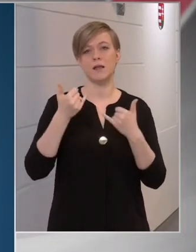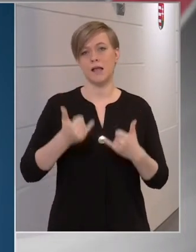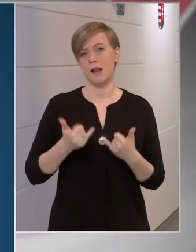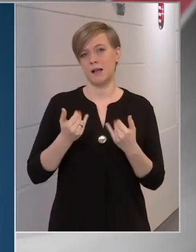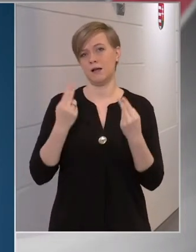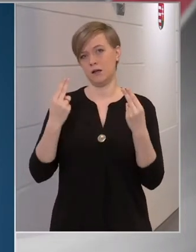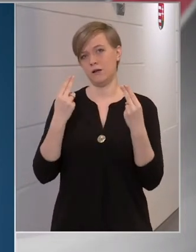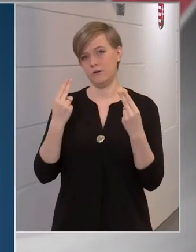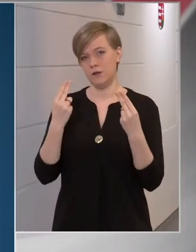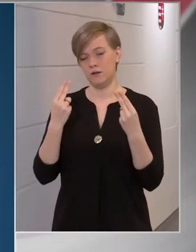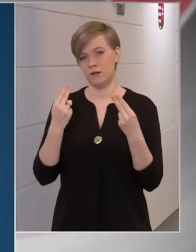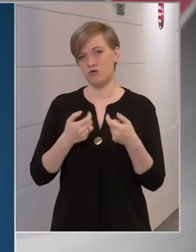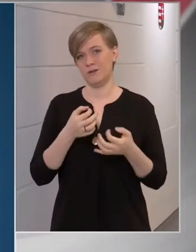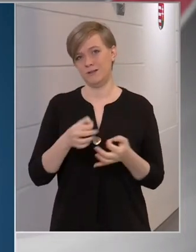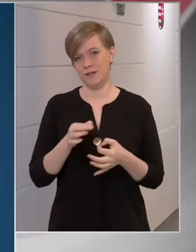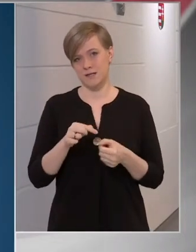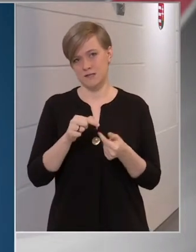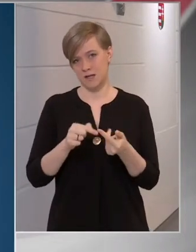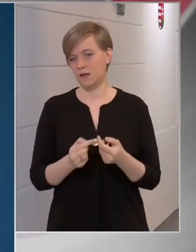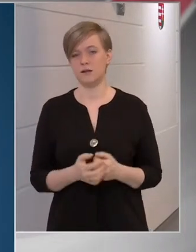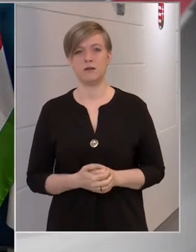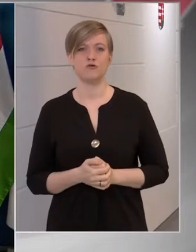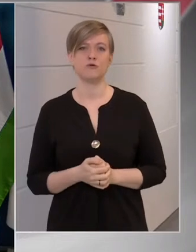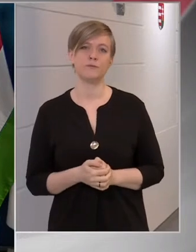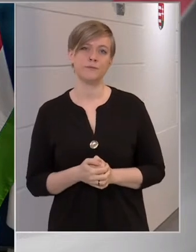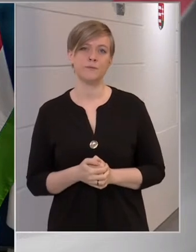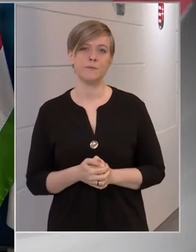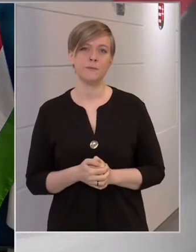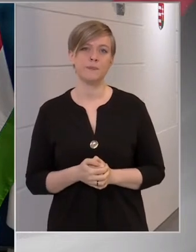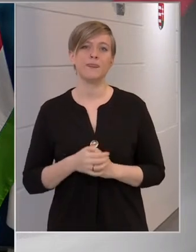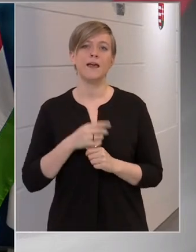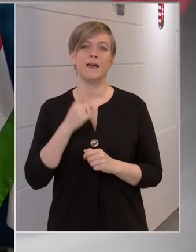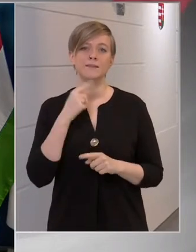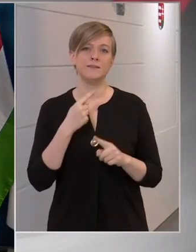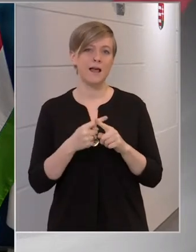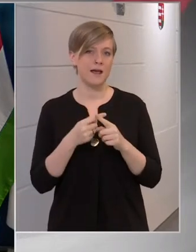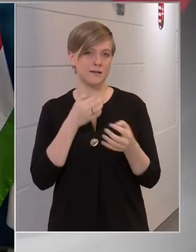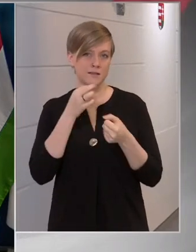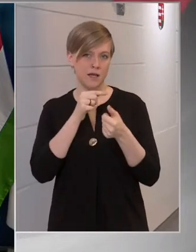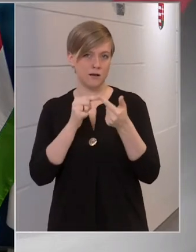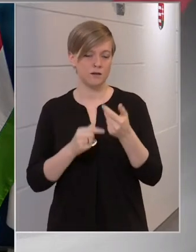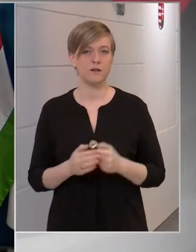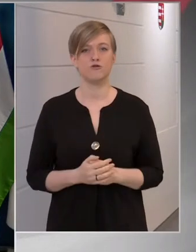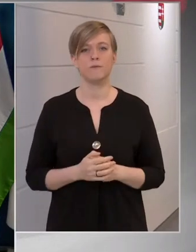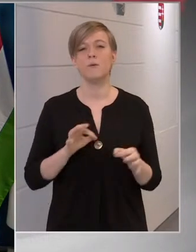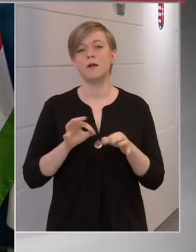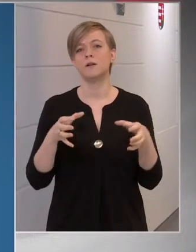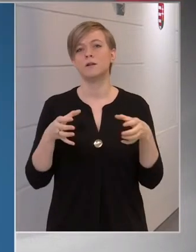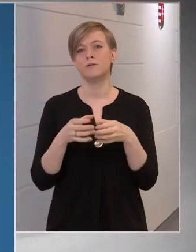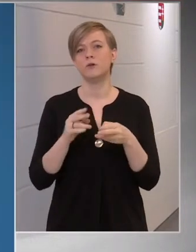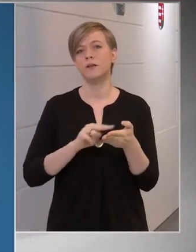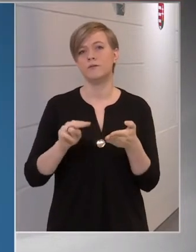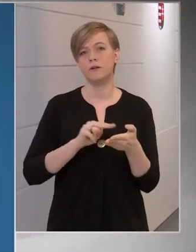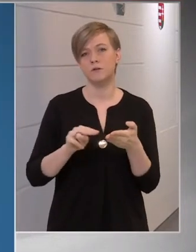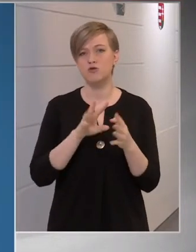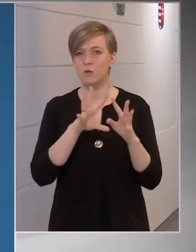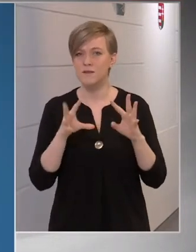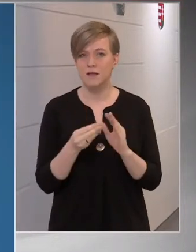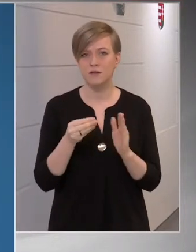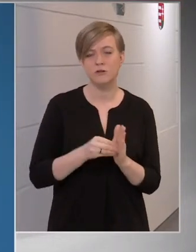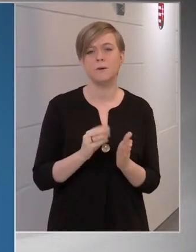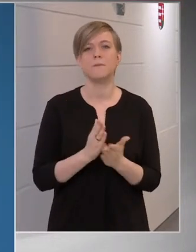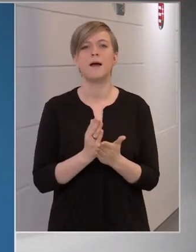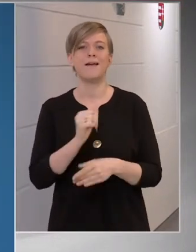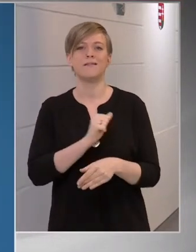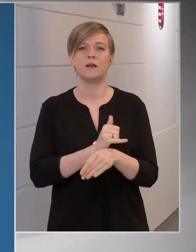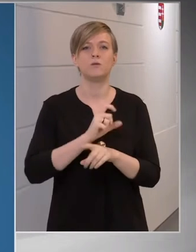hatályban lévő intézkedéseinken. A Telex kérdései következnek. Az operatív törzs hivatalos összesítésében